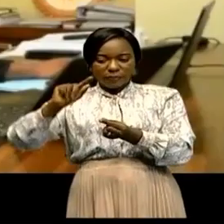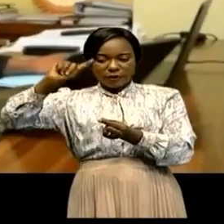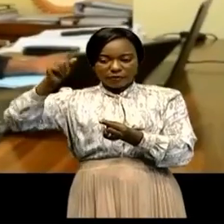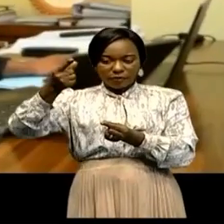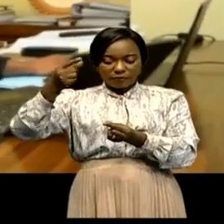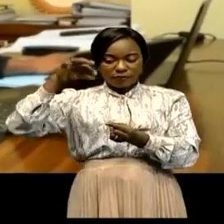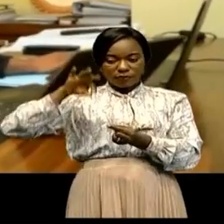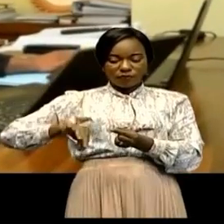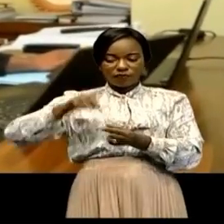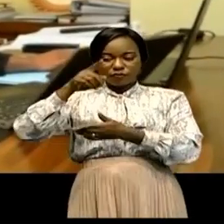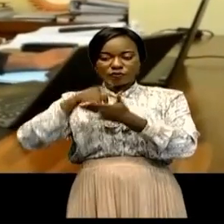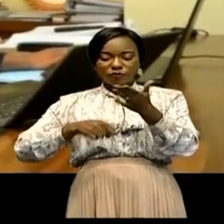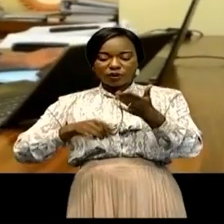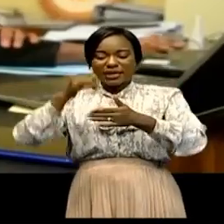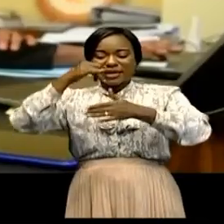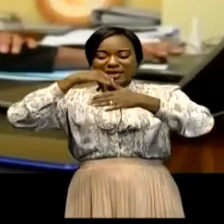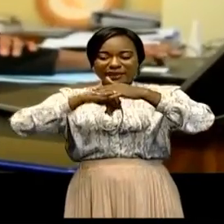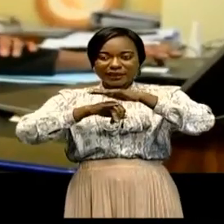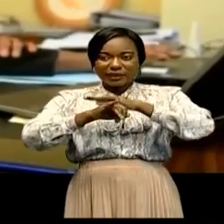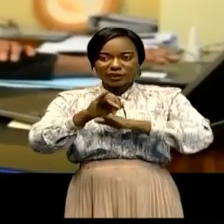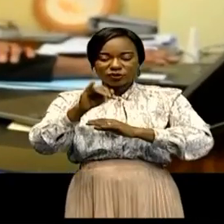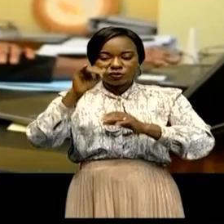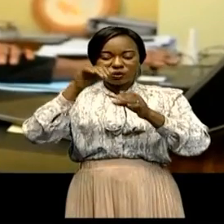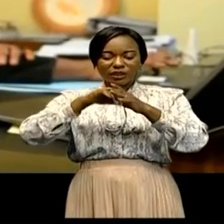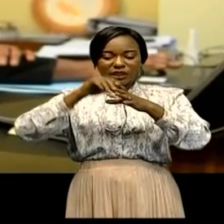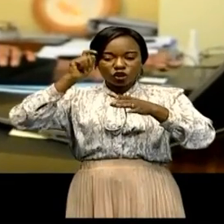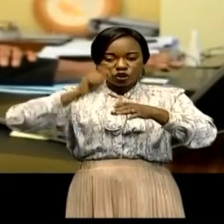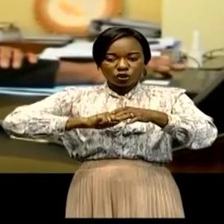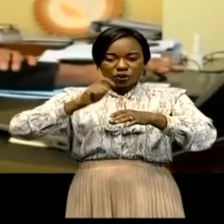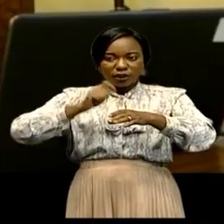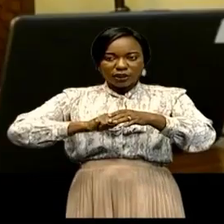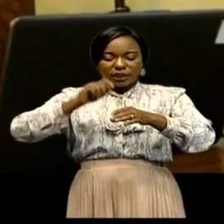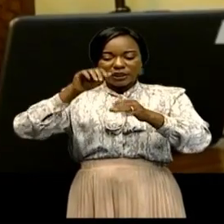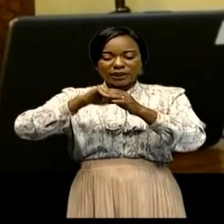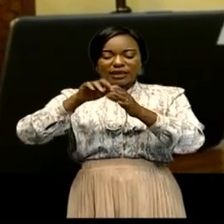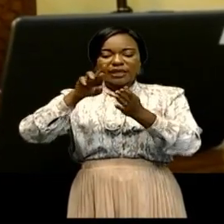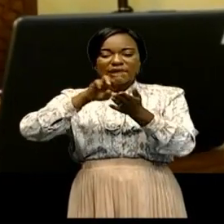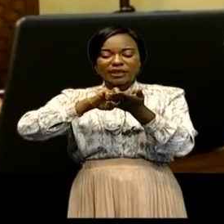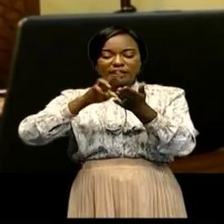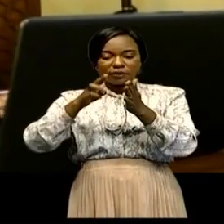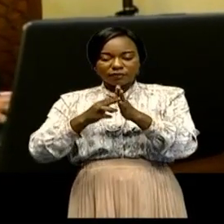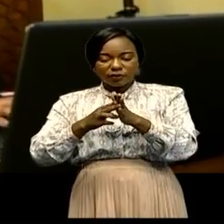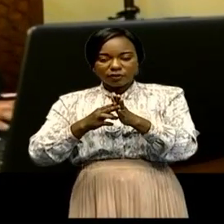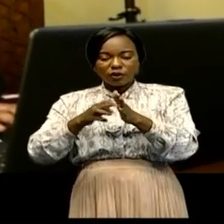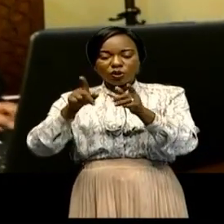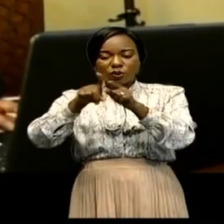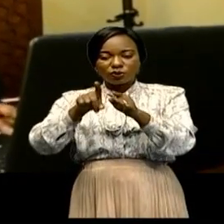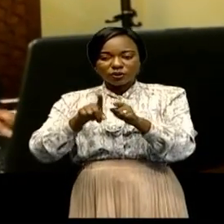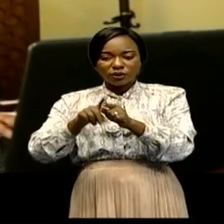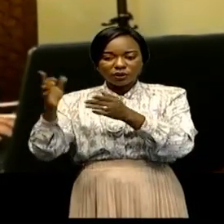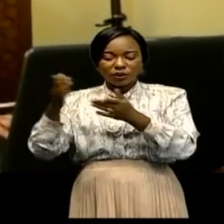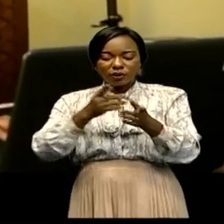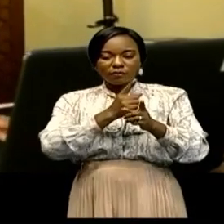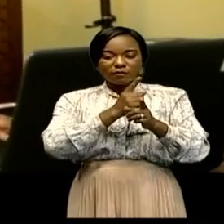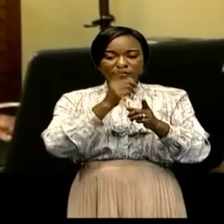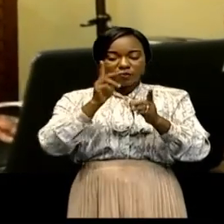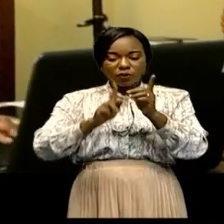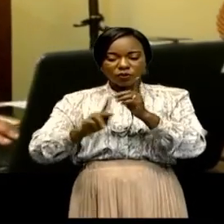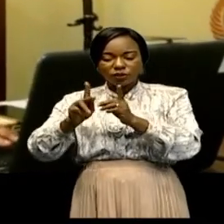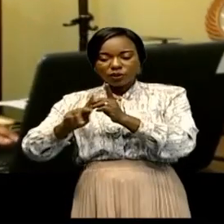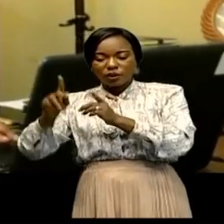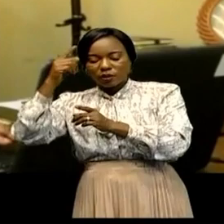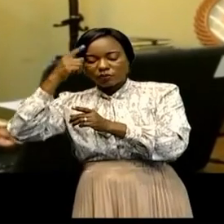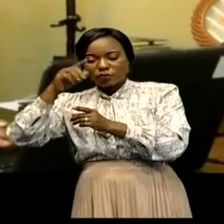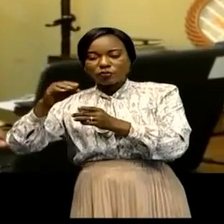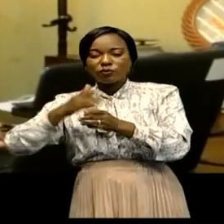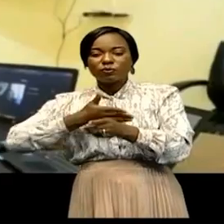l'intégration dans l'arsenal juridique interne du règlement CEMAC portant prévention et répression du